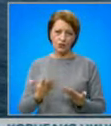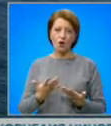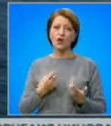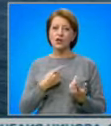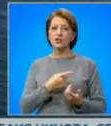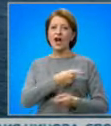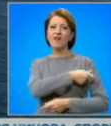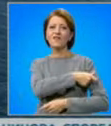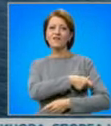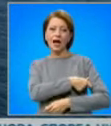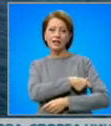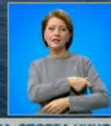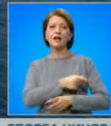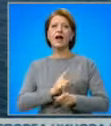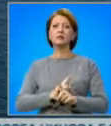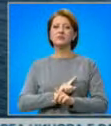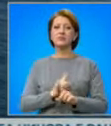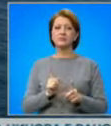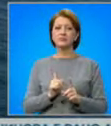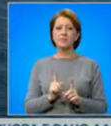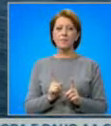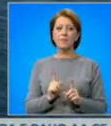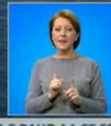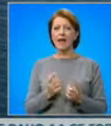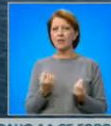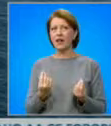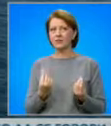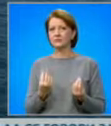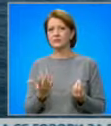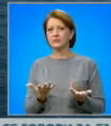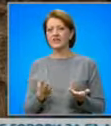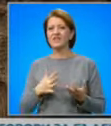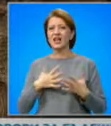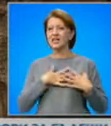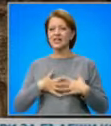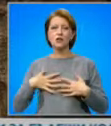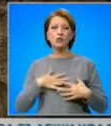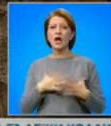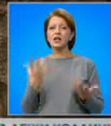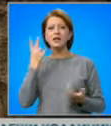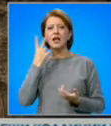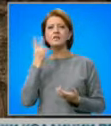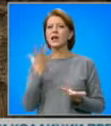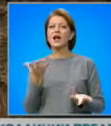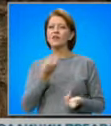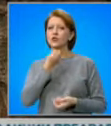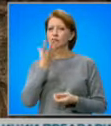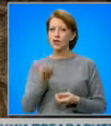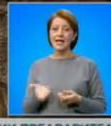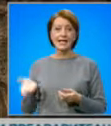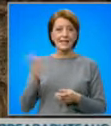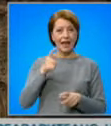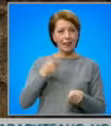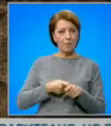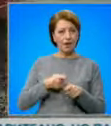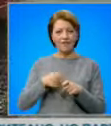вахтата не е била в състояние да разбере какво се случва по някаква причина. След направения